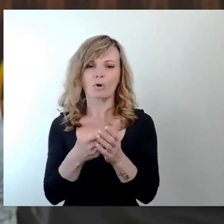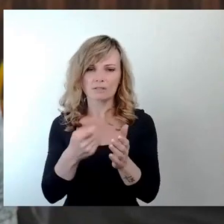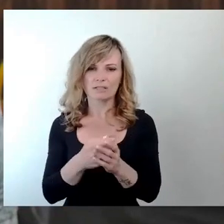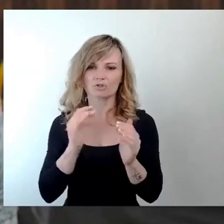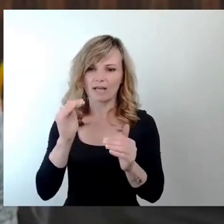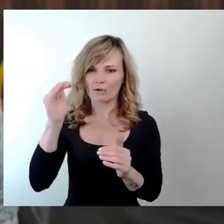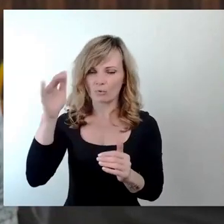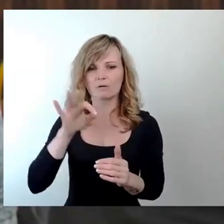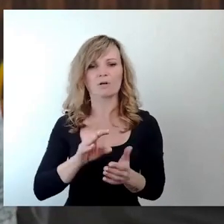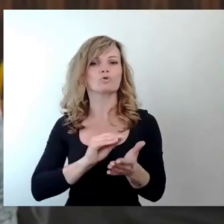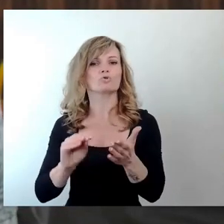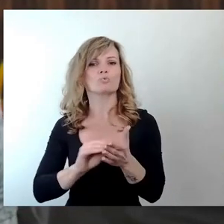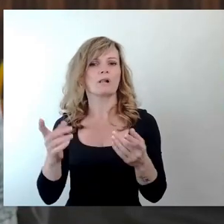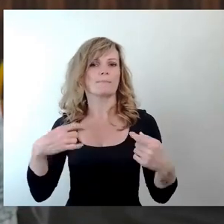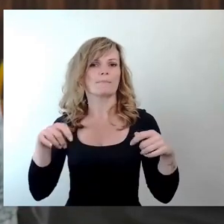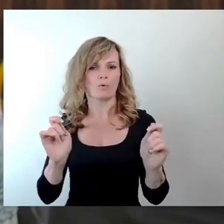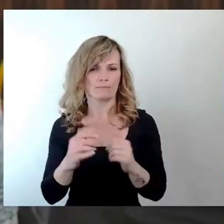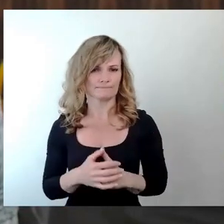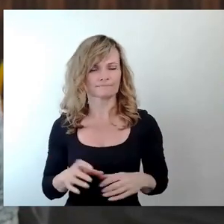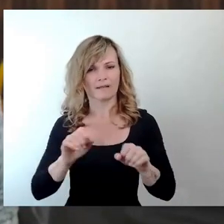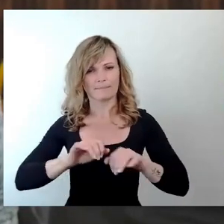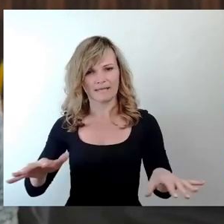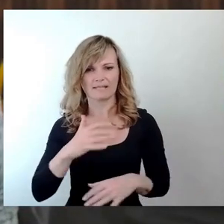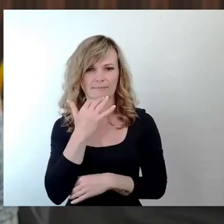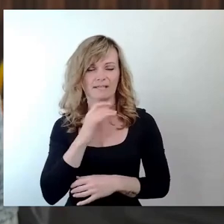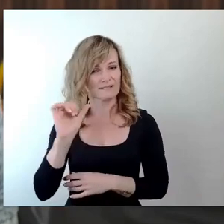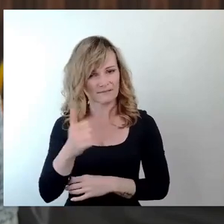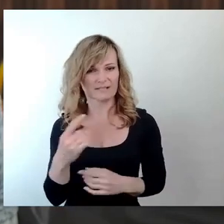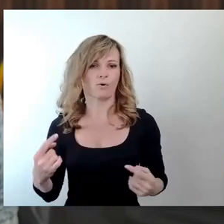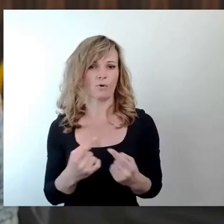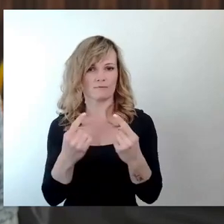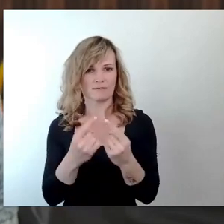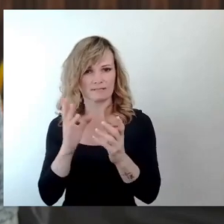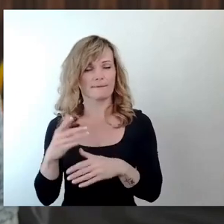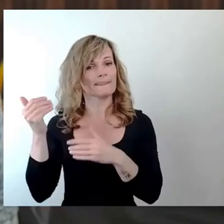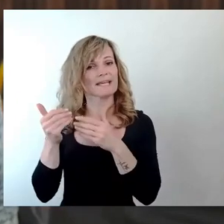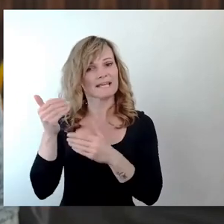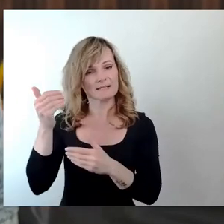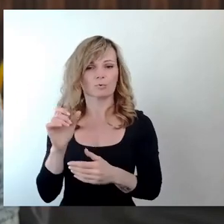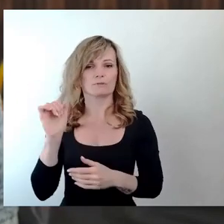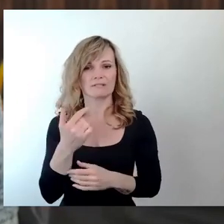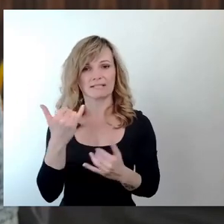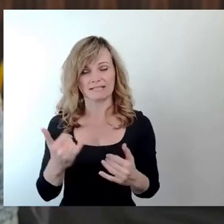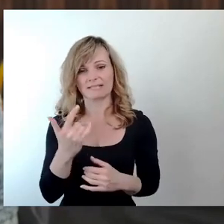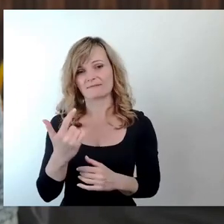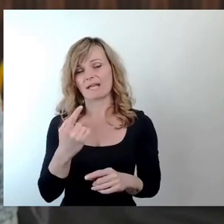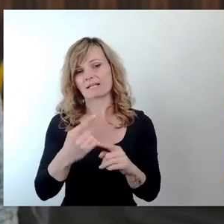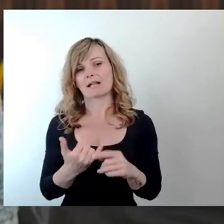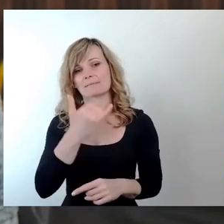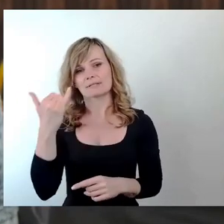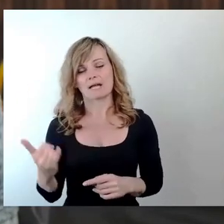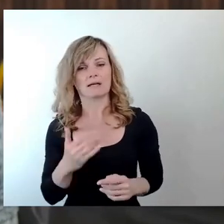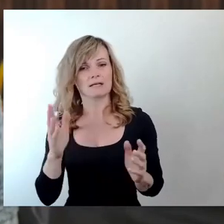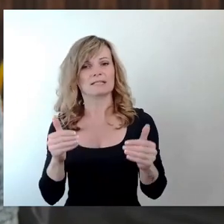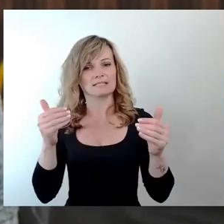Laut Medienberichten gibt es zurzeit wieder Konflikte. Vor diesem Hintergrund stellen wir jetzt zweieinhalb Jahre nach der Gründung des Amts für Schulen die